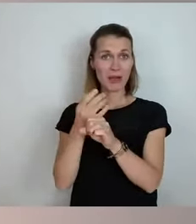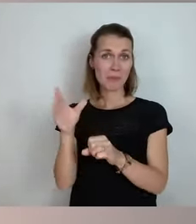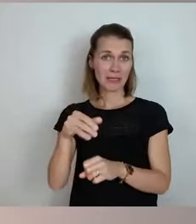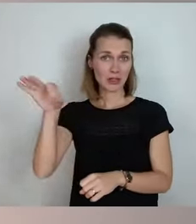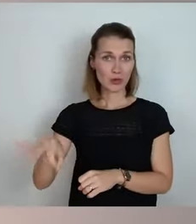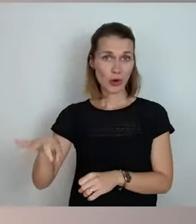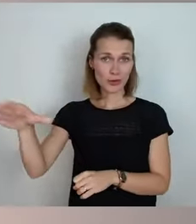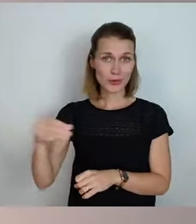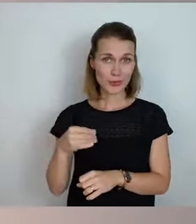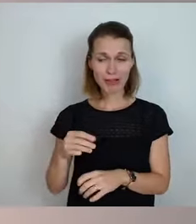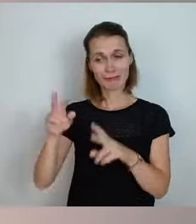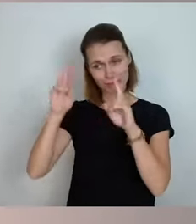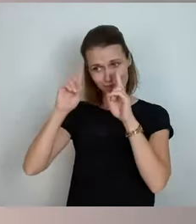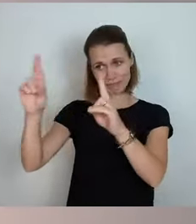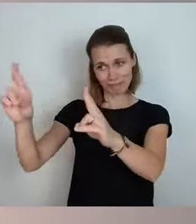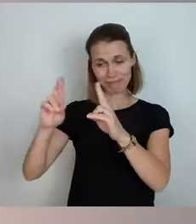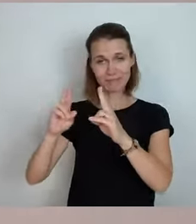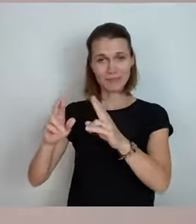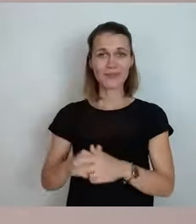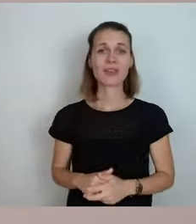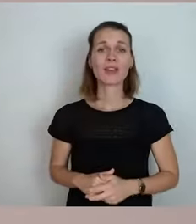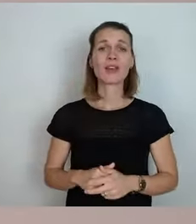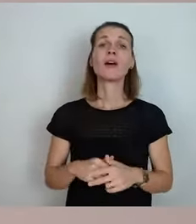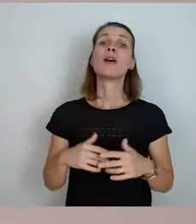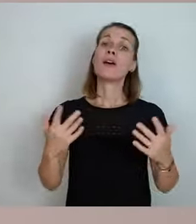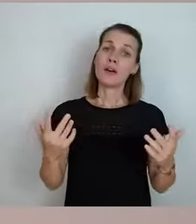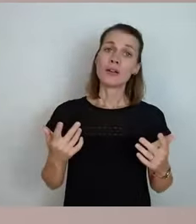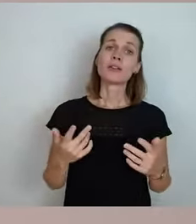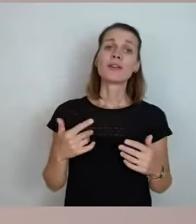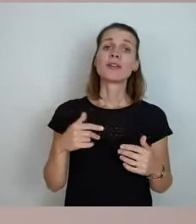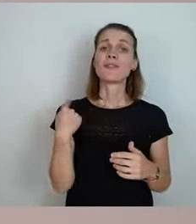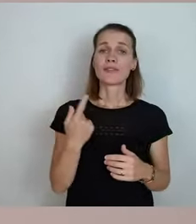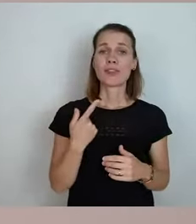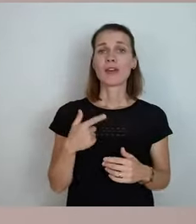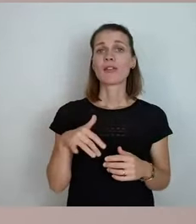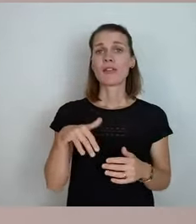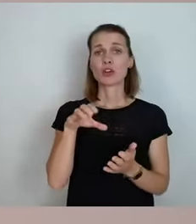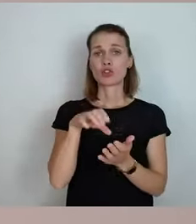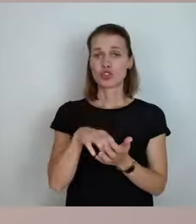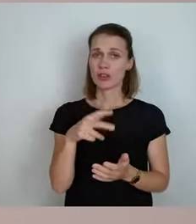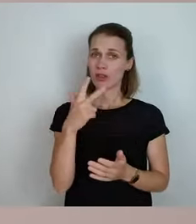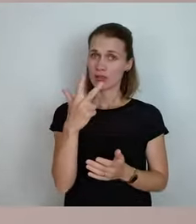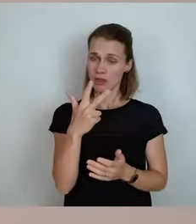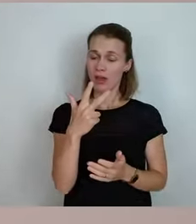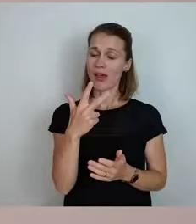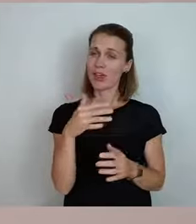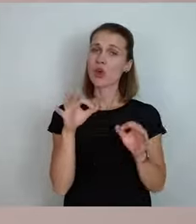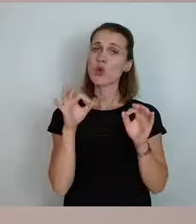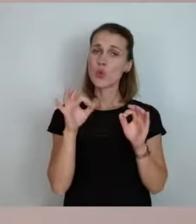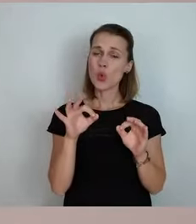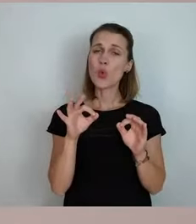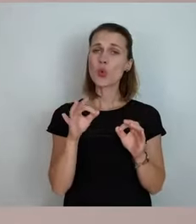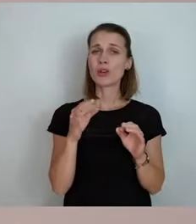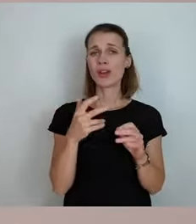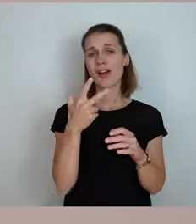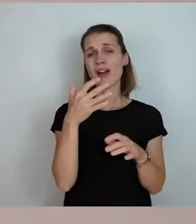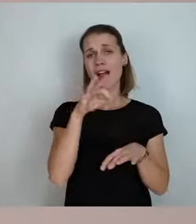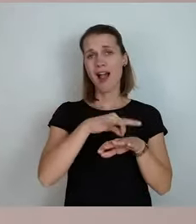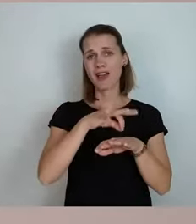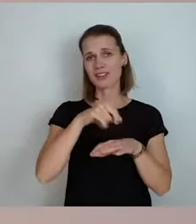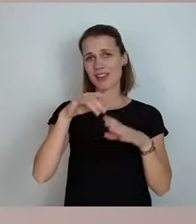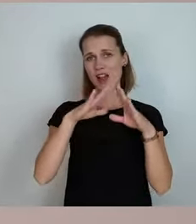Ansonsten sind wir als Stadt in einer sehr günstigen Situation. Wir haben drei allgemeinmedizinische Praxen. Das ist für unsere Größenordnung schon ganz schön viel.